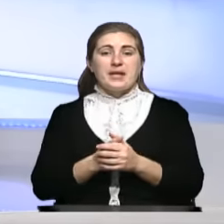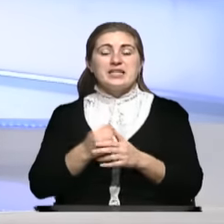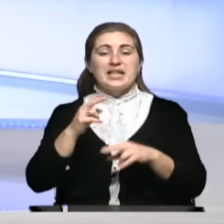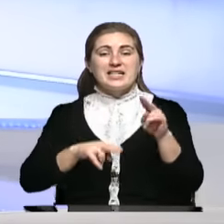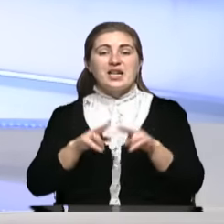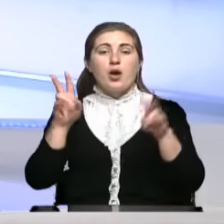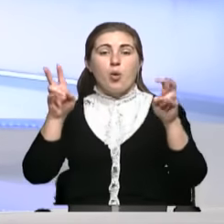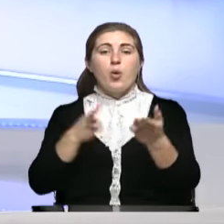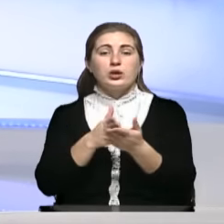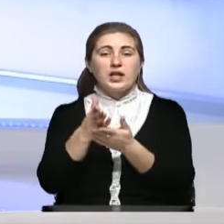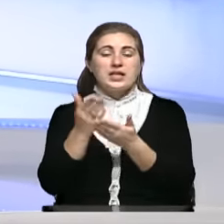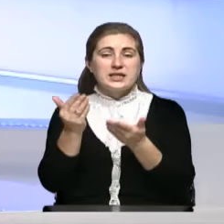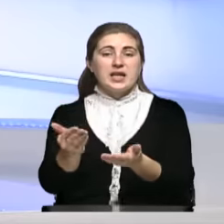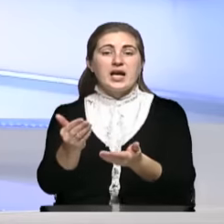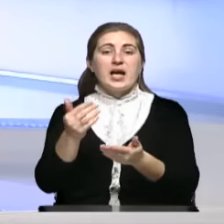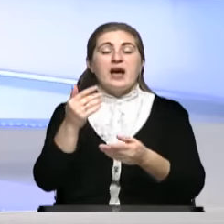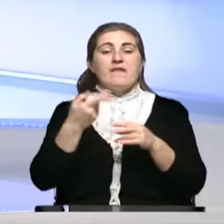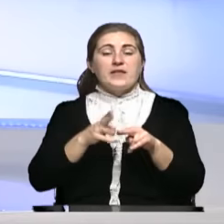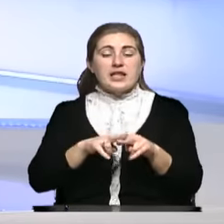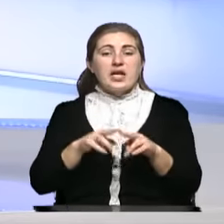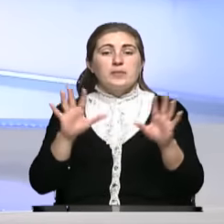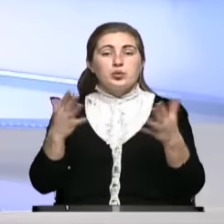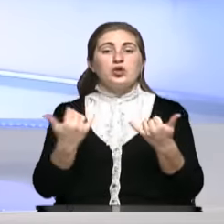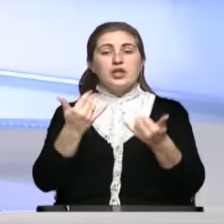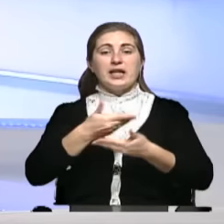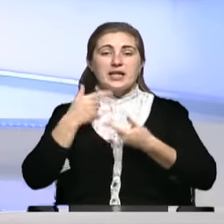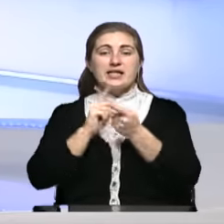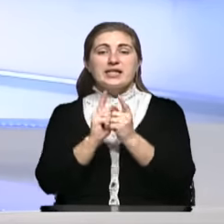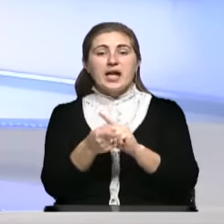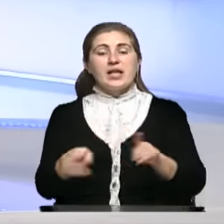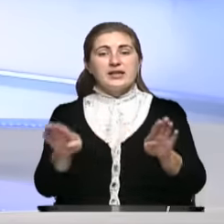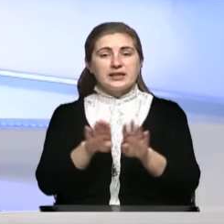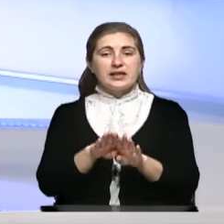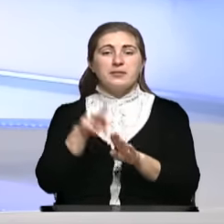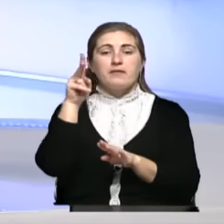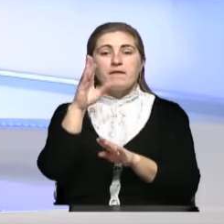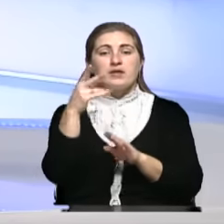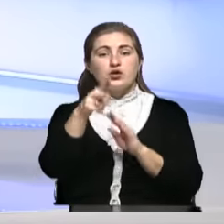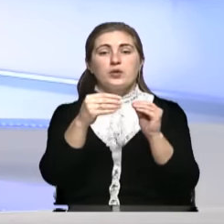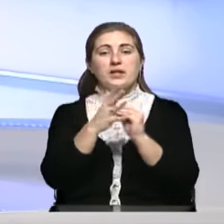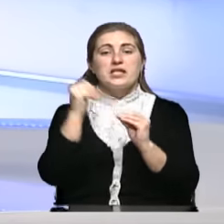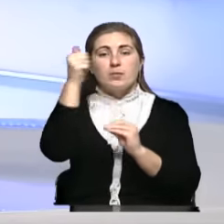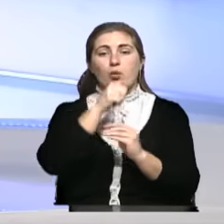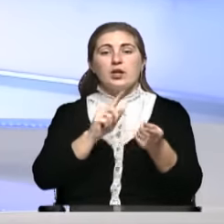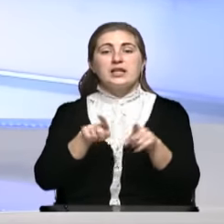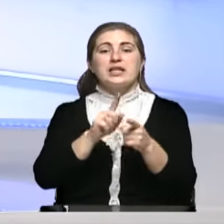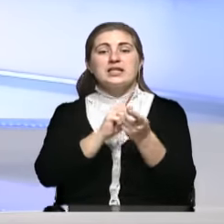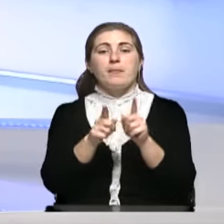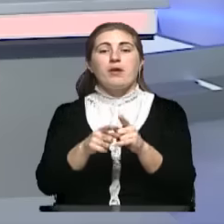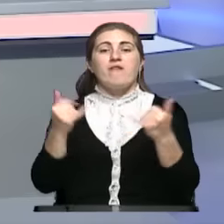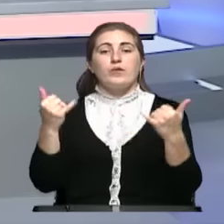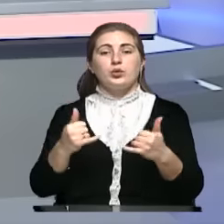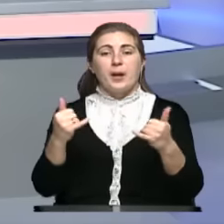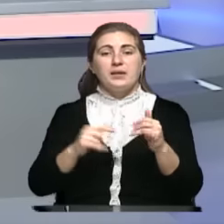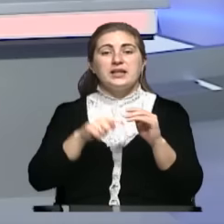данном случае для нас и стало таким вот, 2015 год для нас стал таким фундаментом